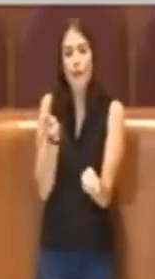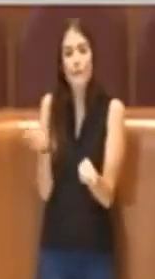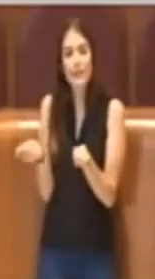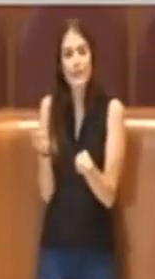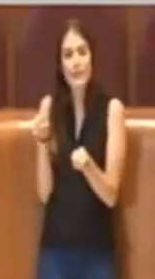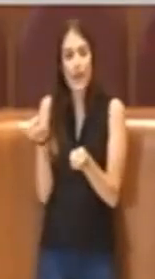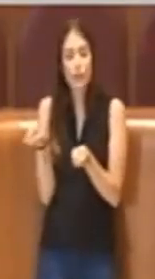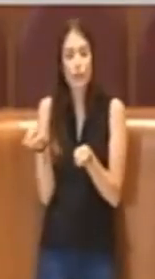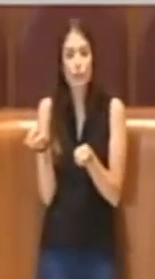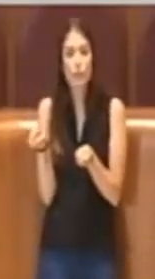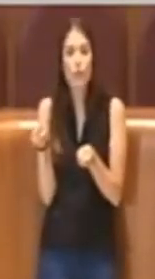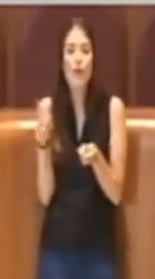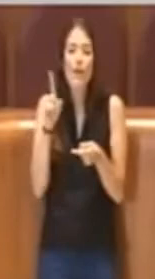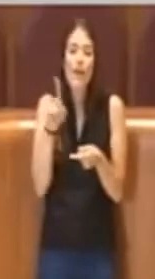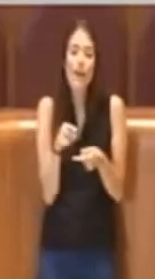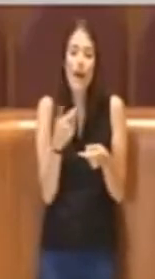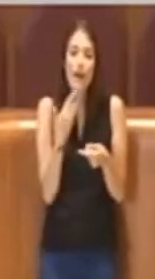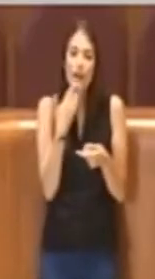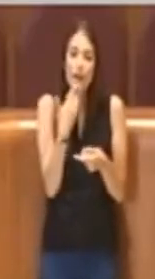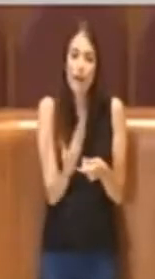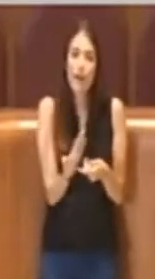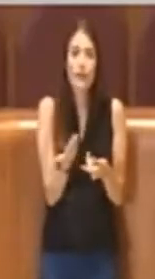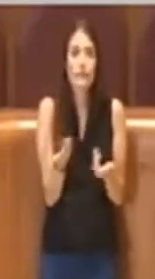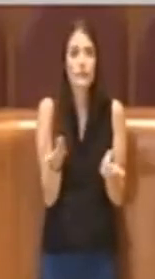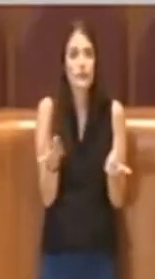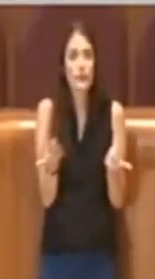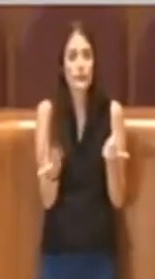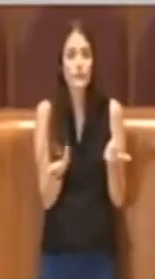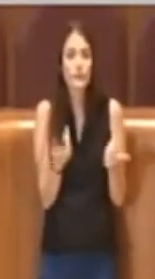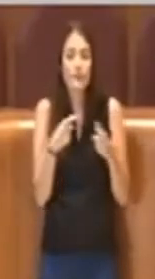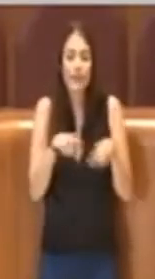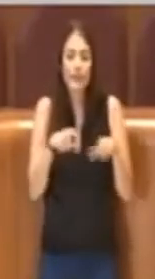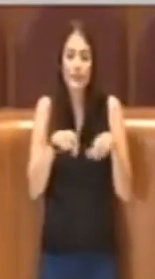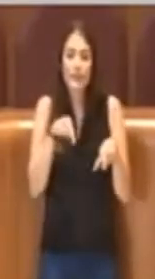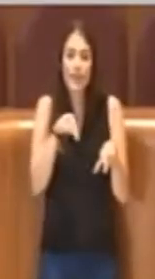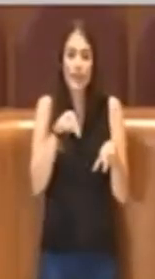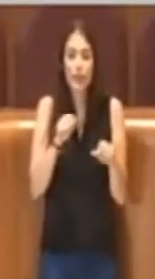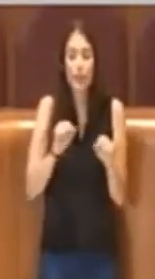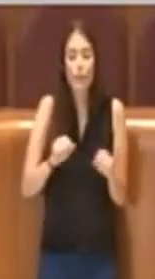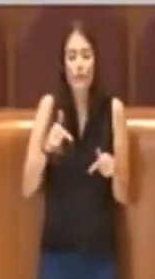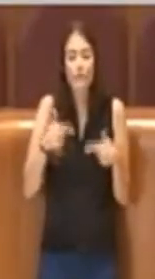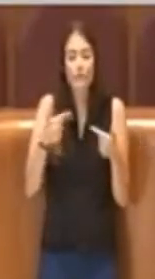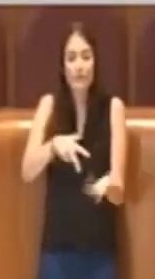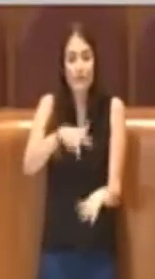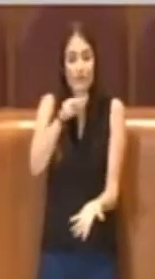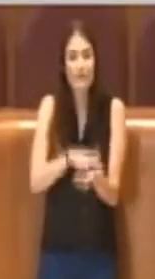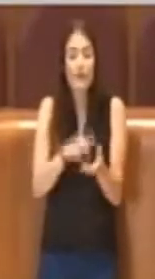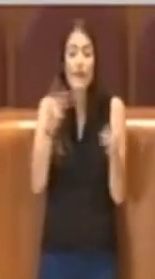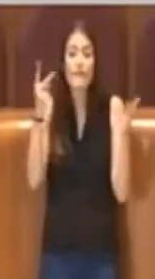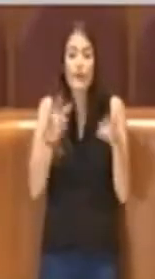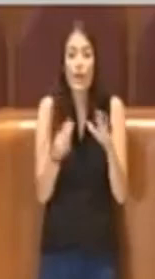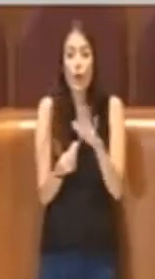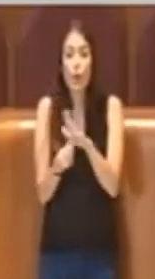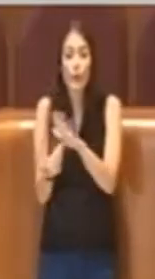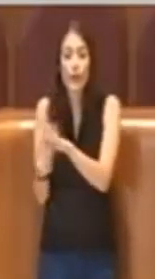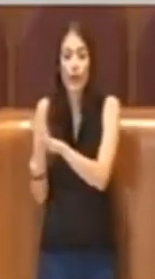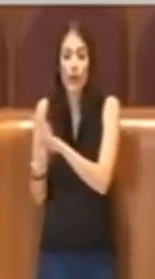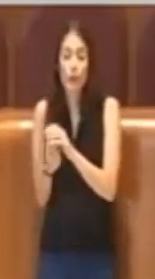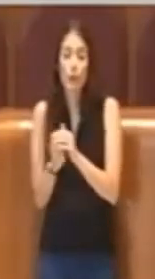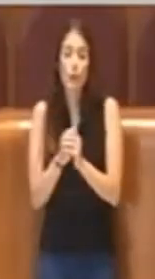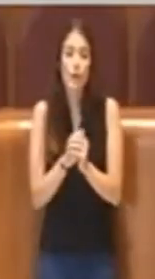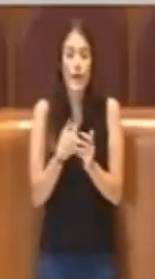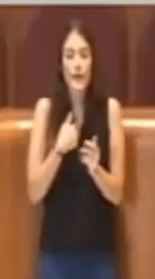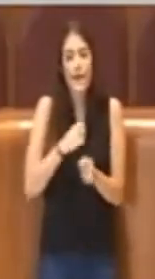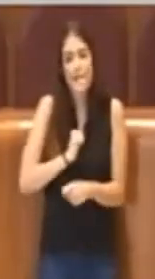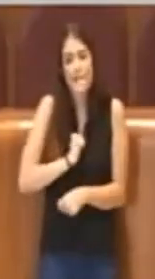quello che il tesserino potrà garantire ai veri operatori. Mi